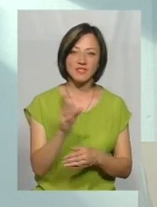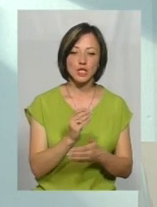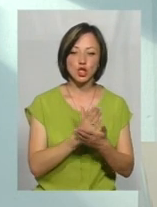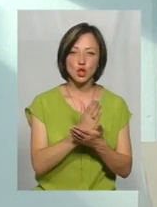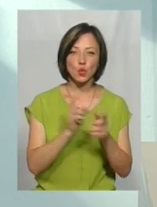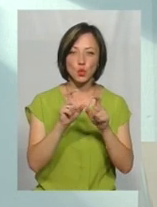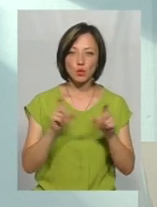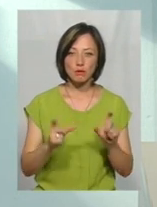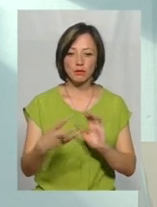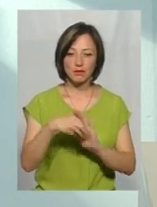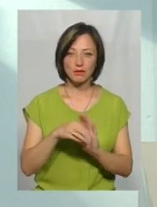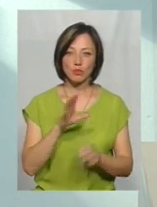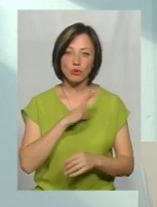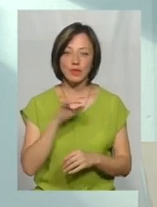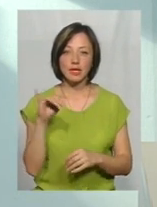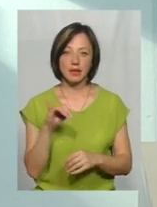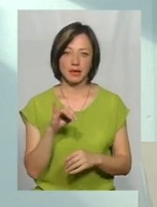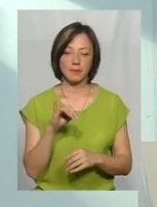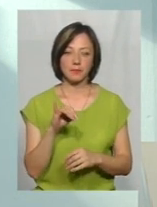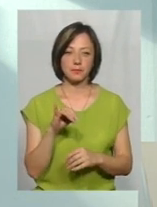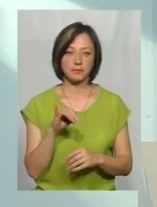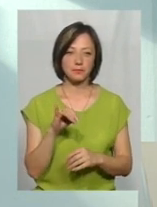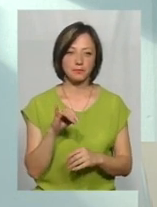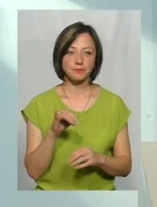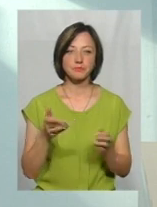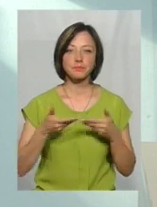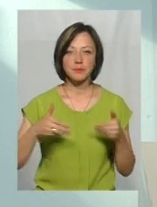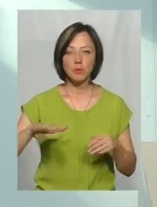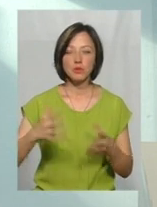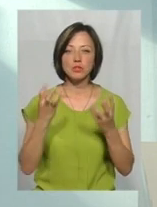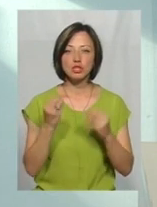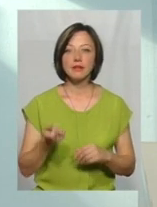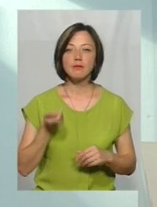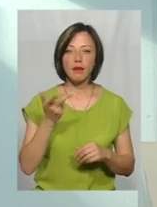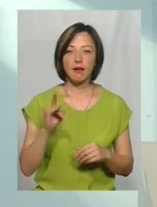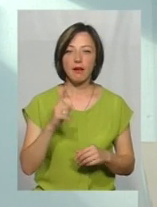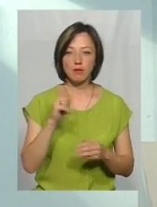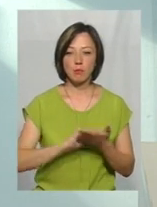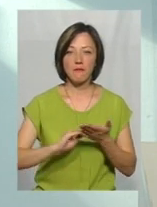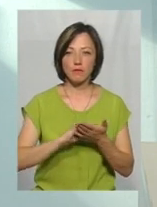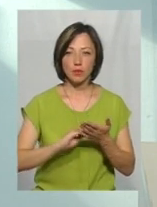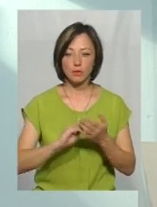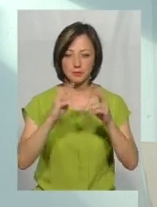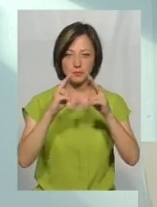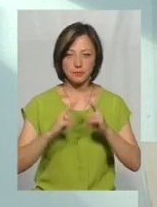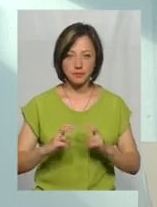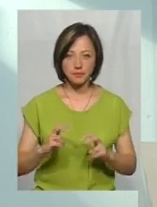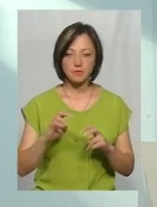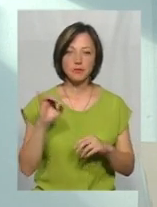були задіяні. І ми потім ще декілька разів повторно брали дослідження.